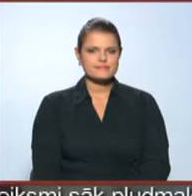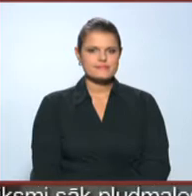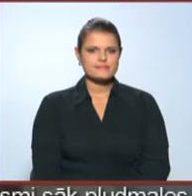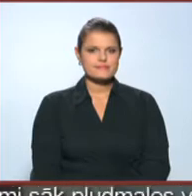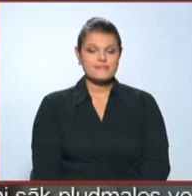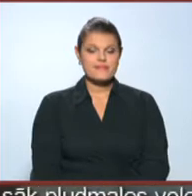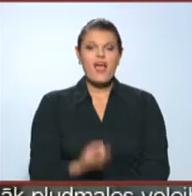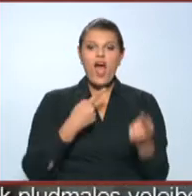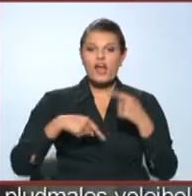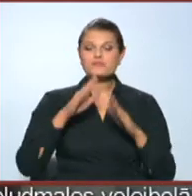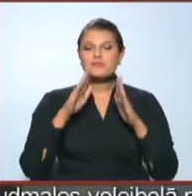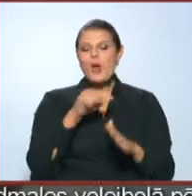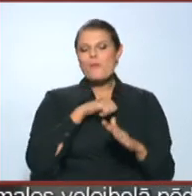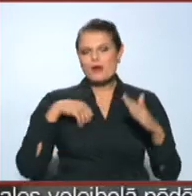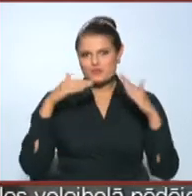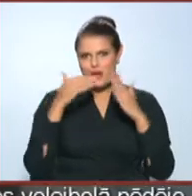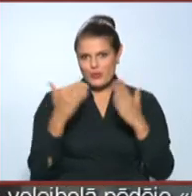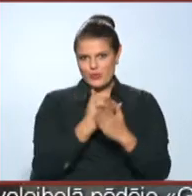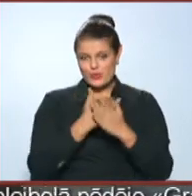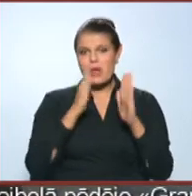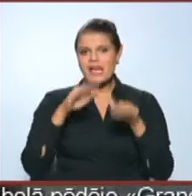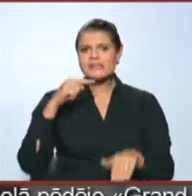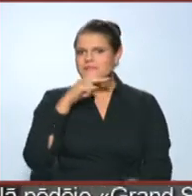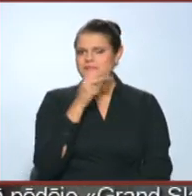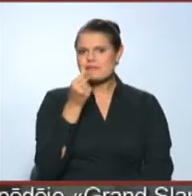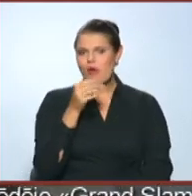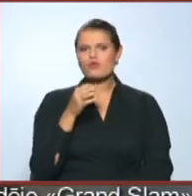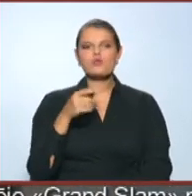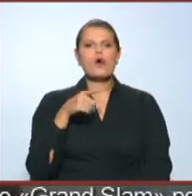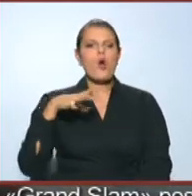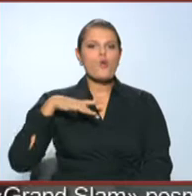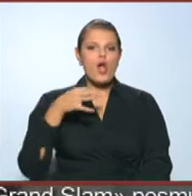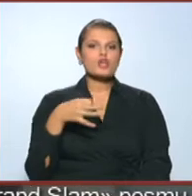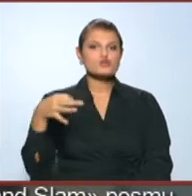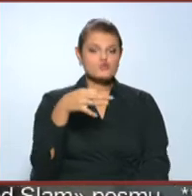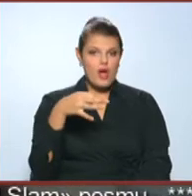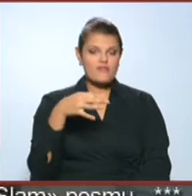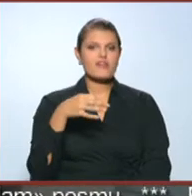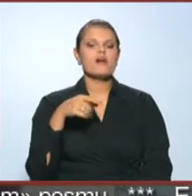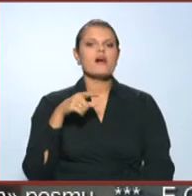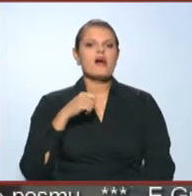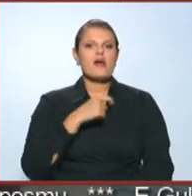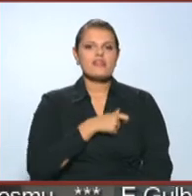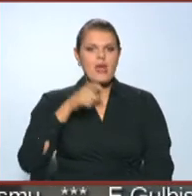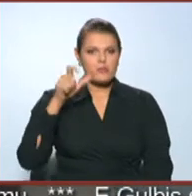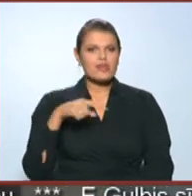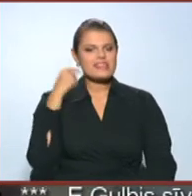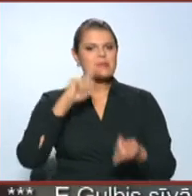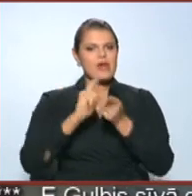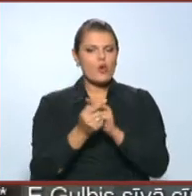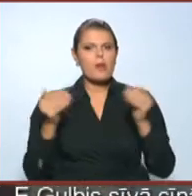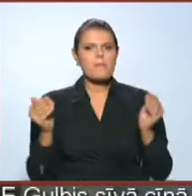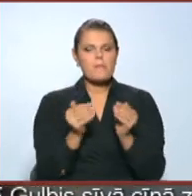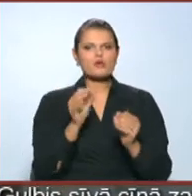Un atgriežamies pie pašmai vēstīm, lai ietaupītu līdzekļu sogras novada. Deputāti ir iecerējuši vēl līdz mēneša beigām reorganizēt